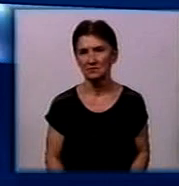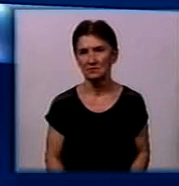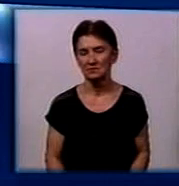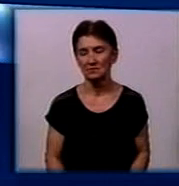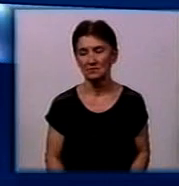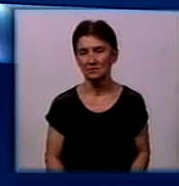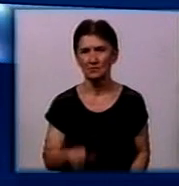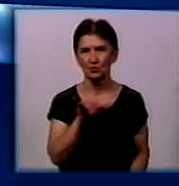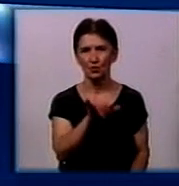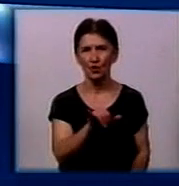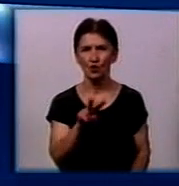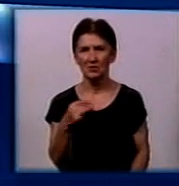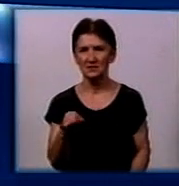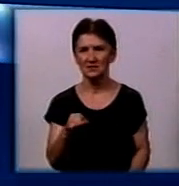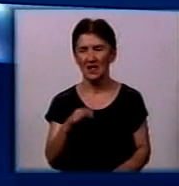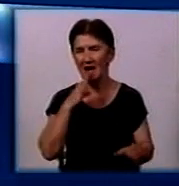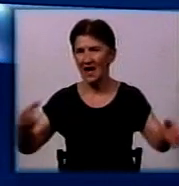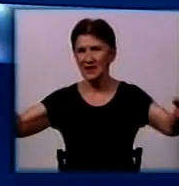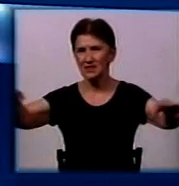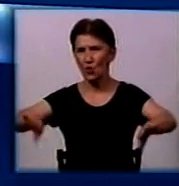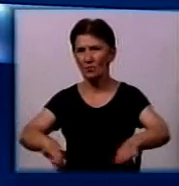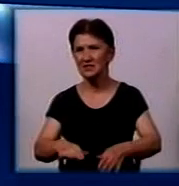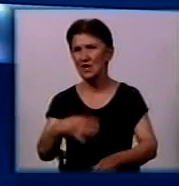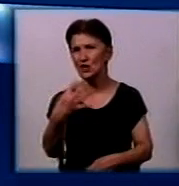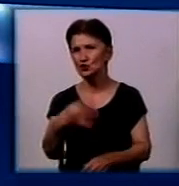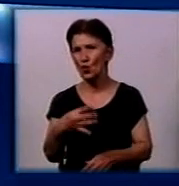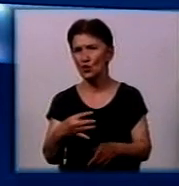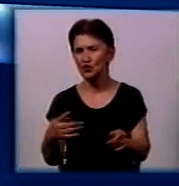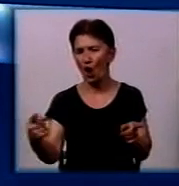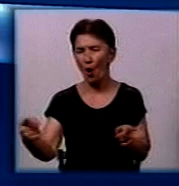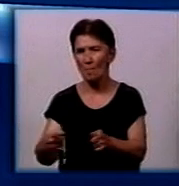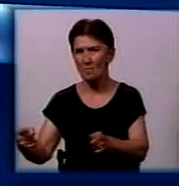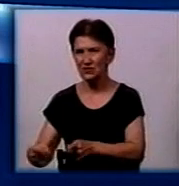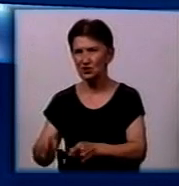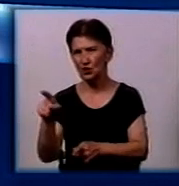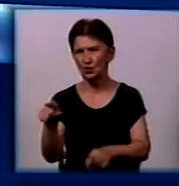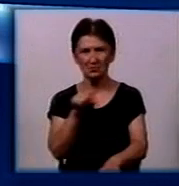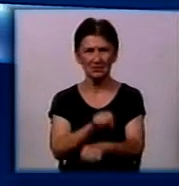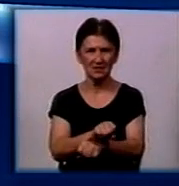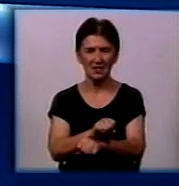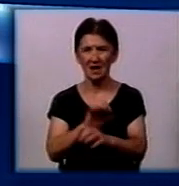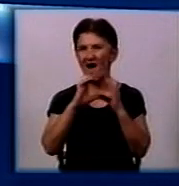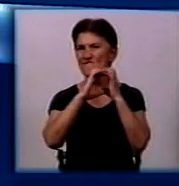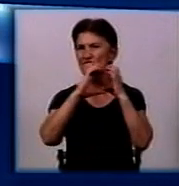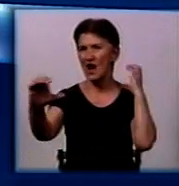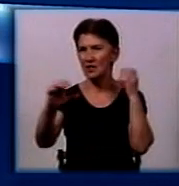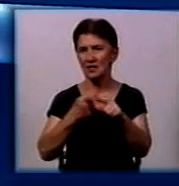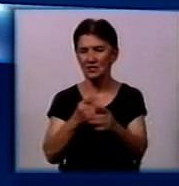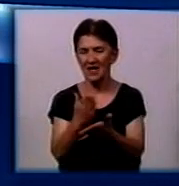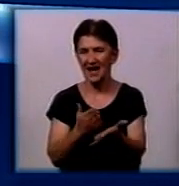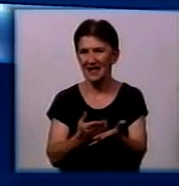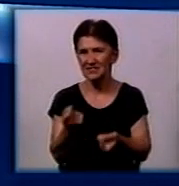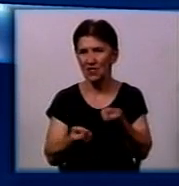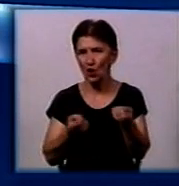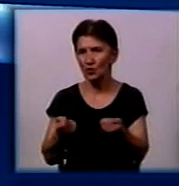У Кропивницькому на набережні встановили 40 обмежувачів дорожнього руху. Там зупинялися вантажівки, що перевозили зерно до